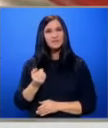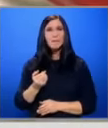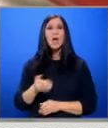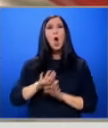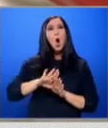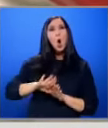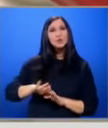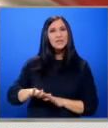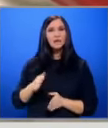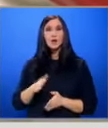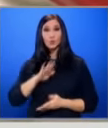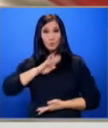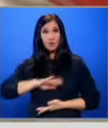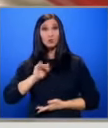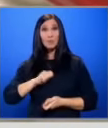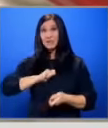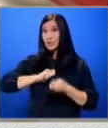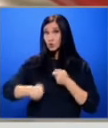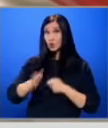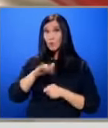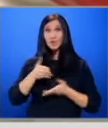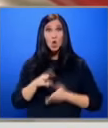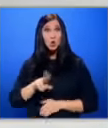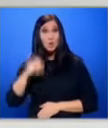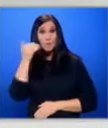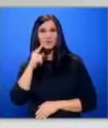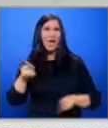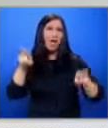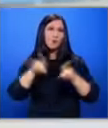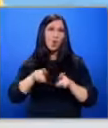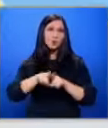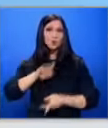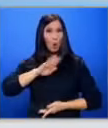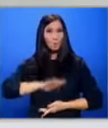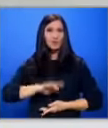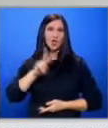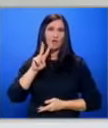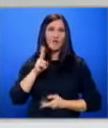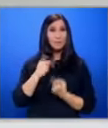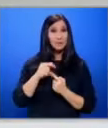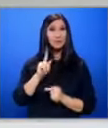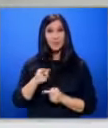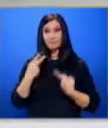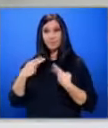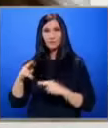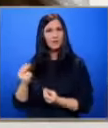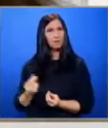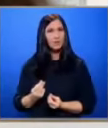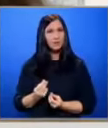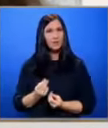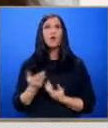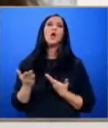облегчението Ще бъдат санкционирани обаче родители, ползвали едно и също облегчение два пъти. Те трябва да върнат парите